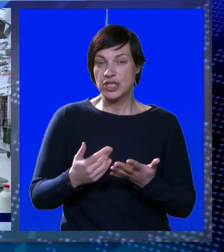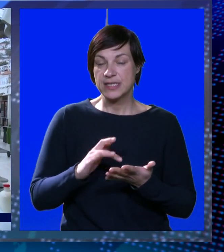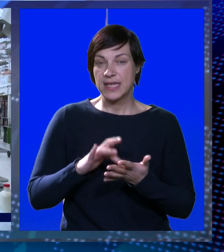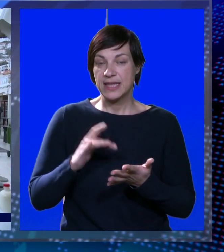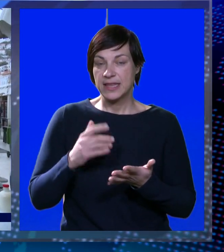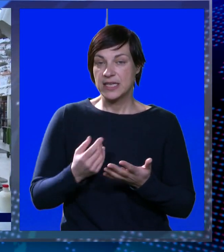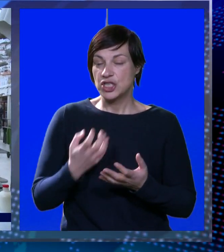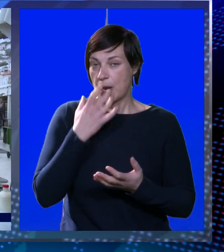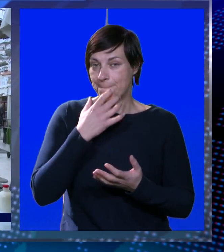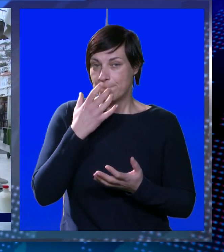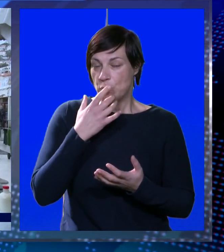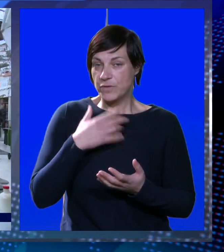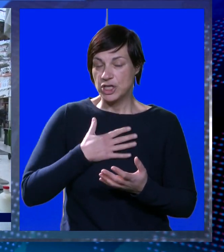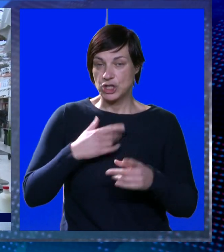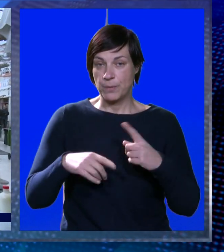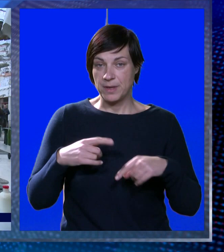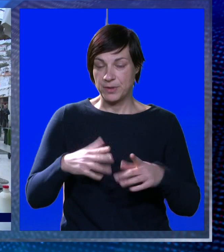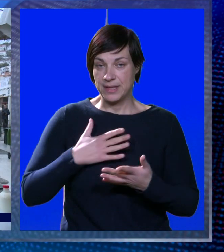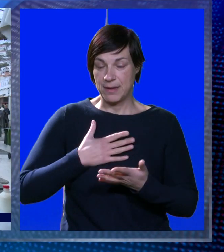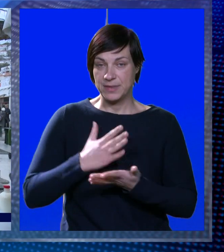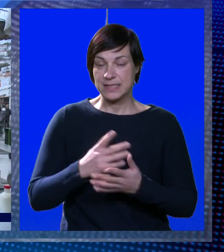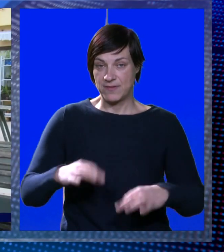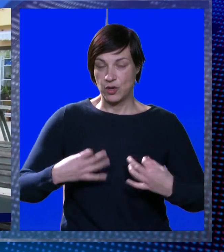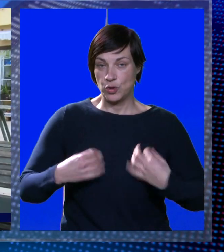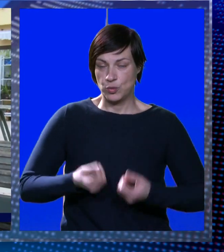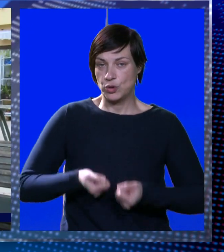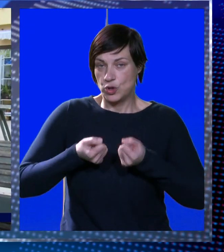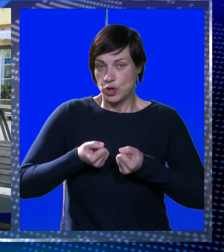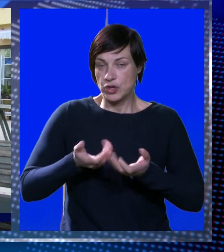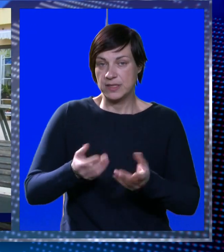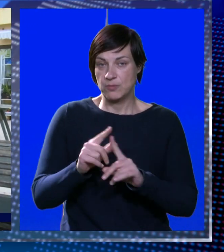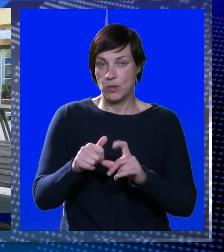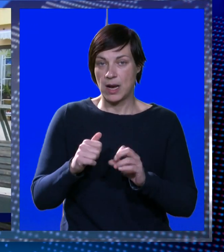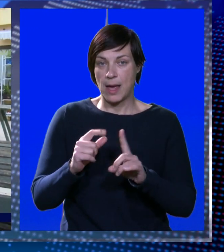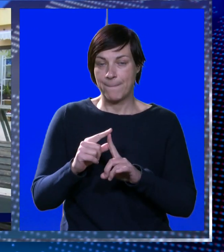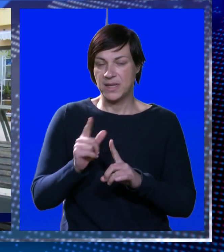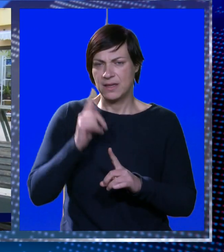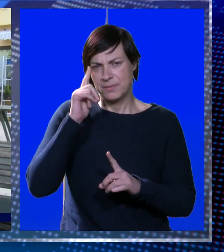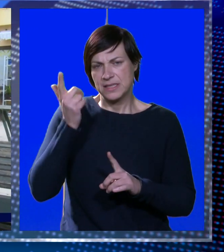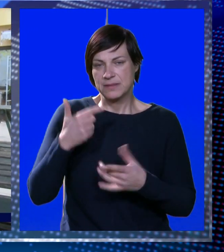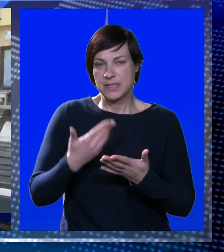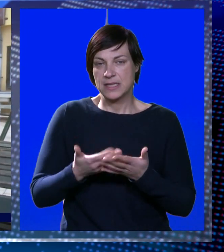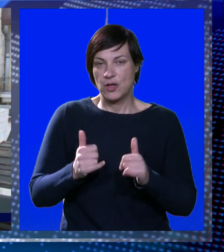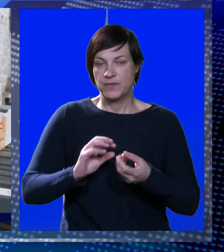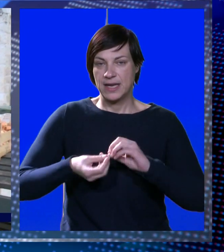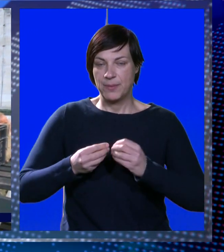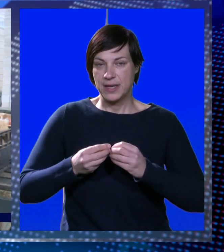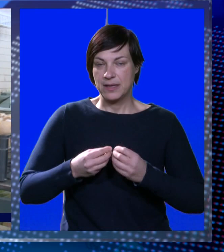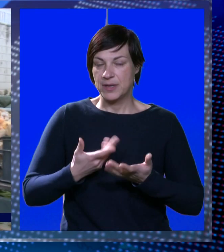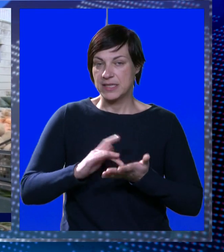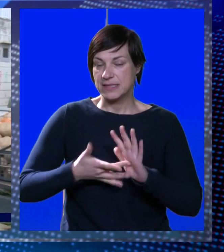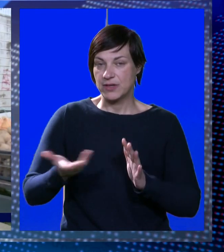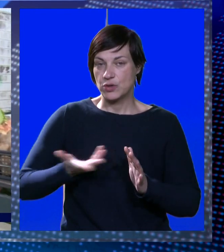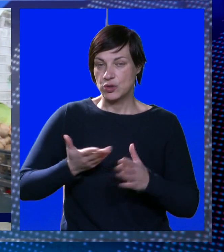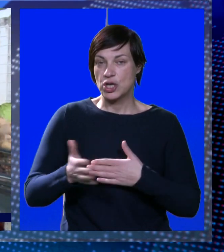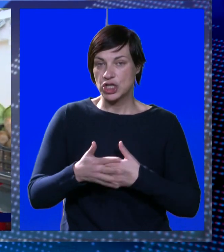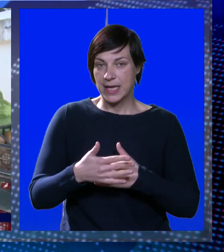se tiče ove verdure što mi proizvodimo i da mi svako jutro tamo nosimo Lapa, to nema smisa. Za ljudi moji ovdje nam je ribarnica,